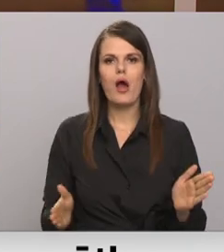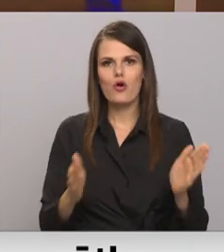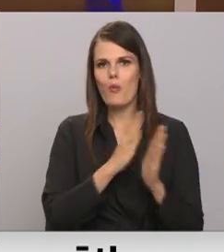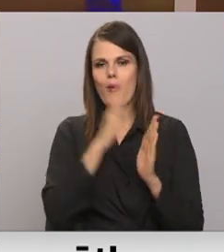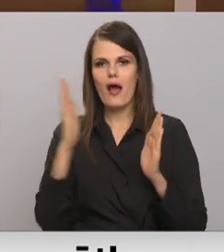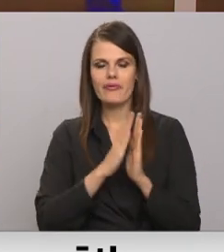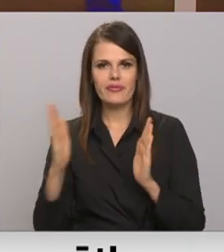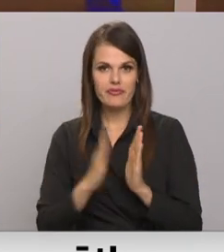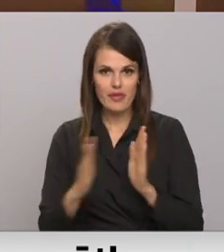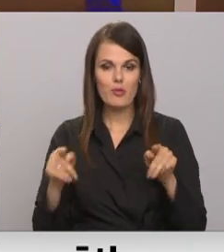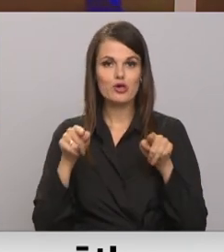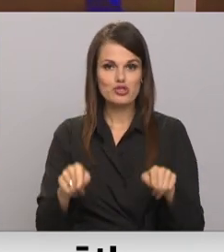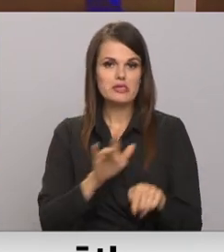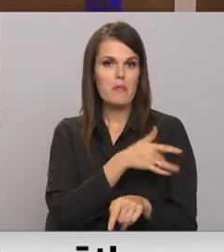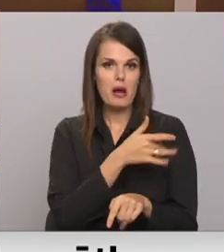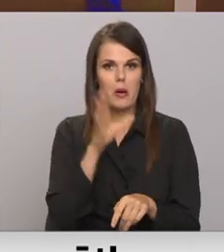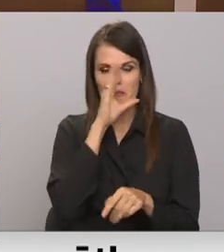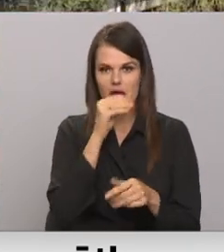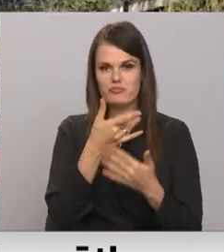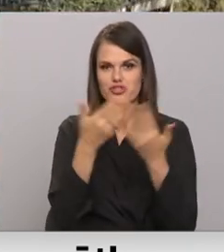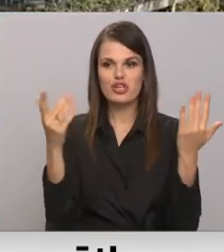vairākās Latvijas bibliotēkās arī ogrē.